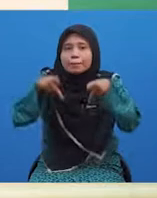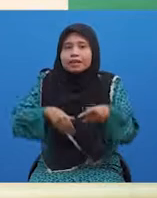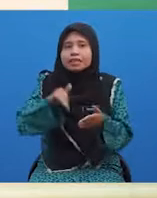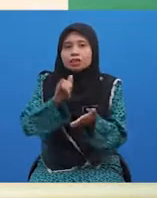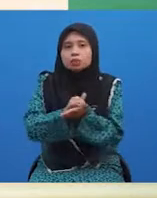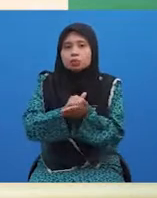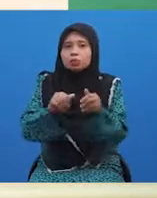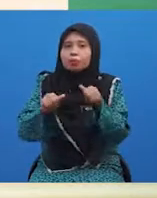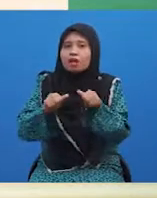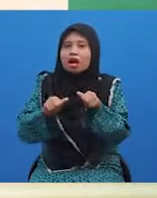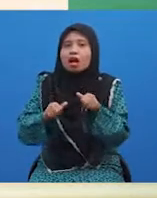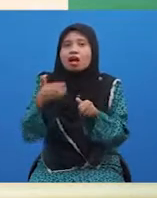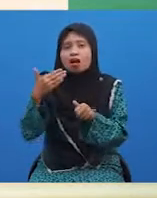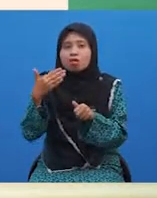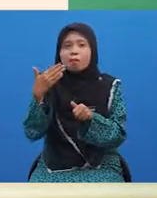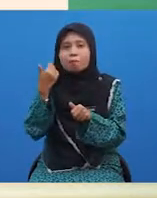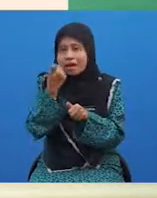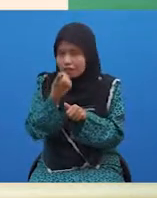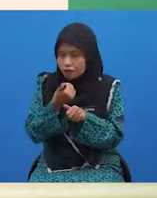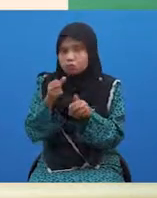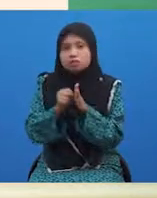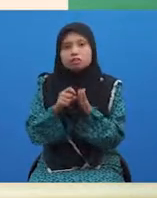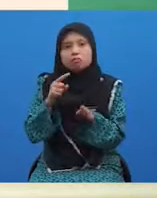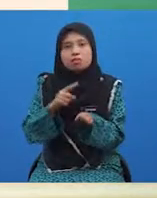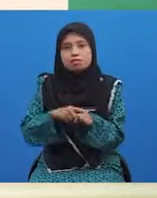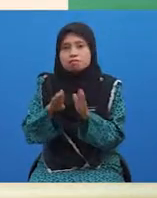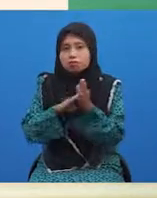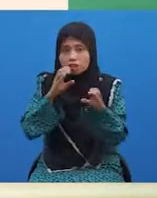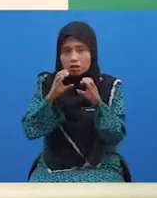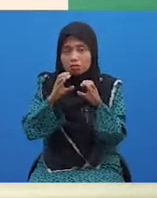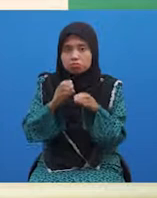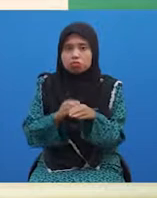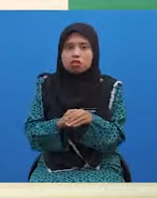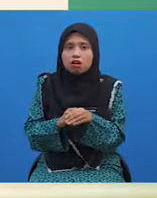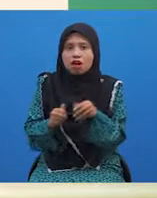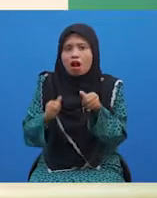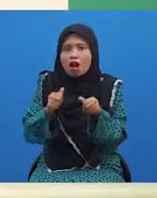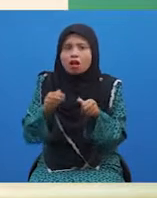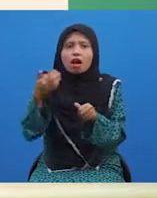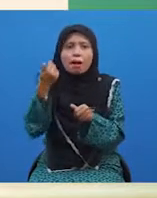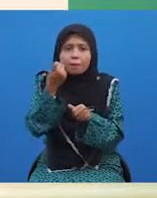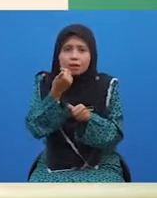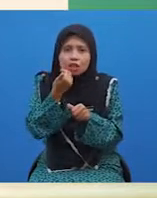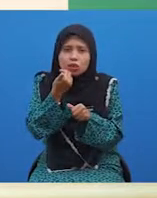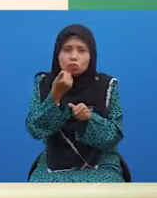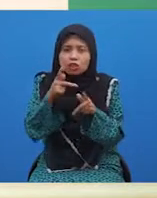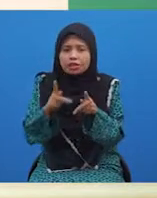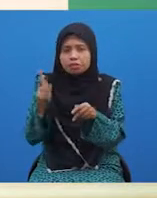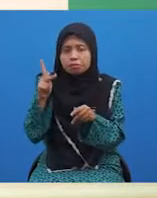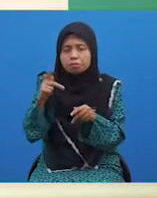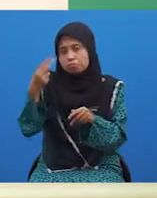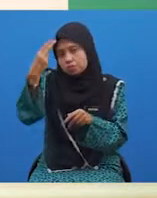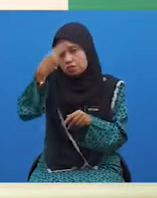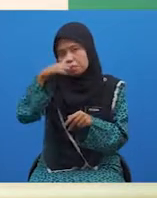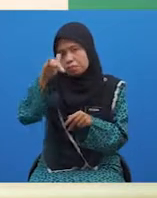itu agak malu semasa bercakap. Agak malu menunjukkan kata penguat hadapan